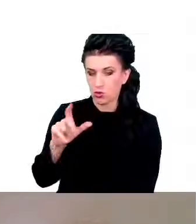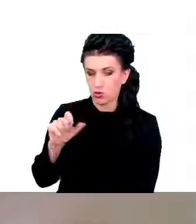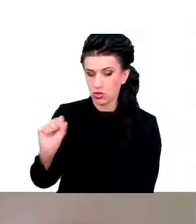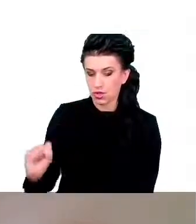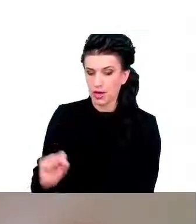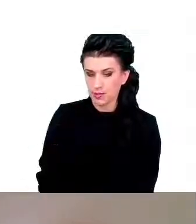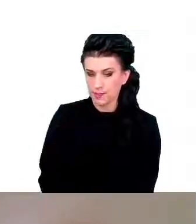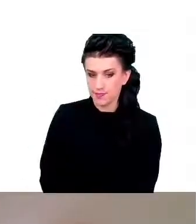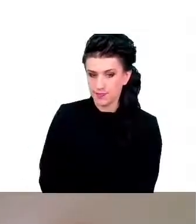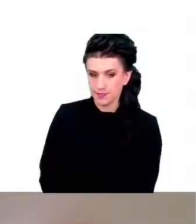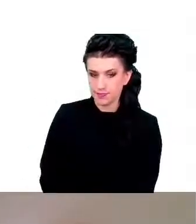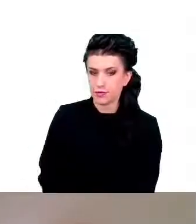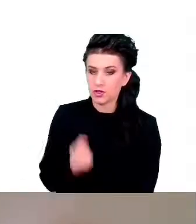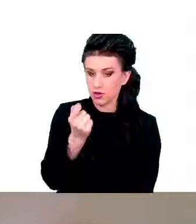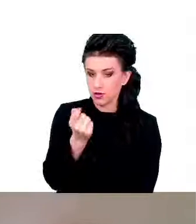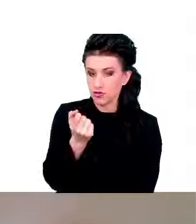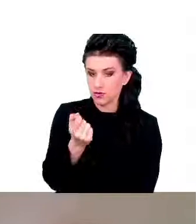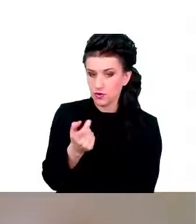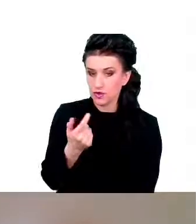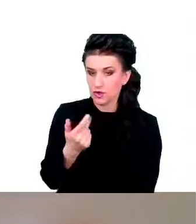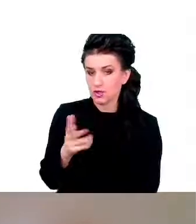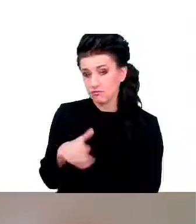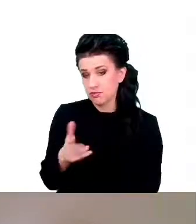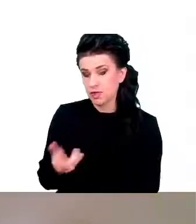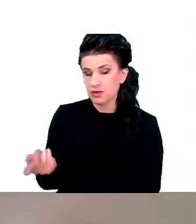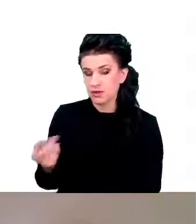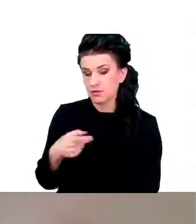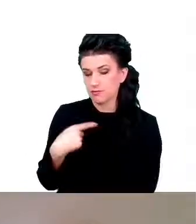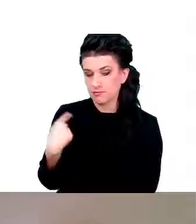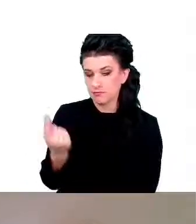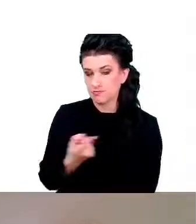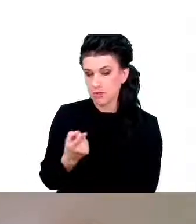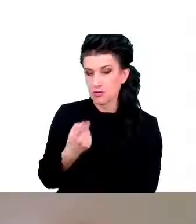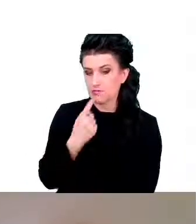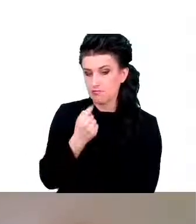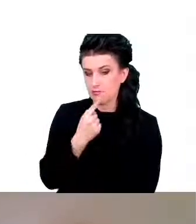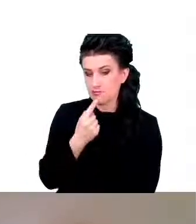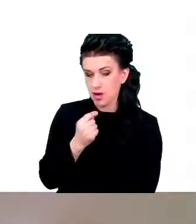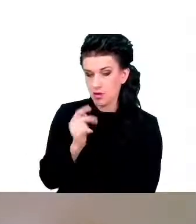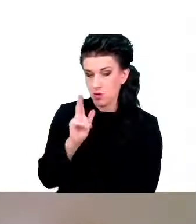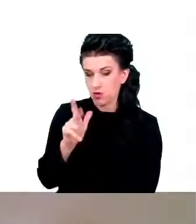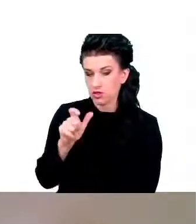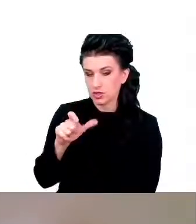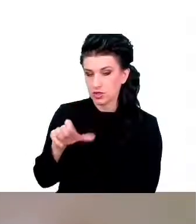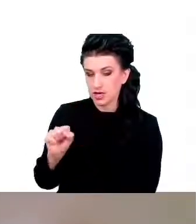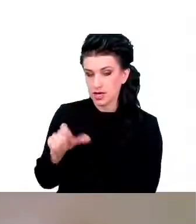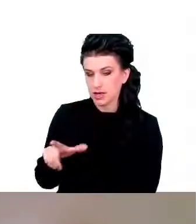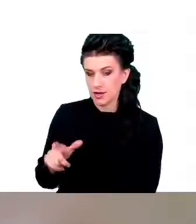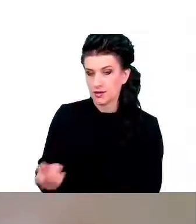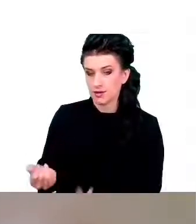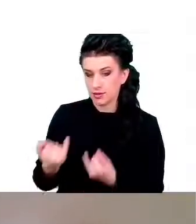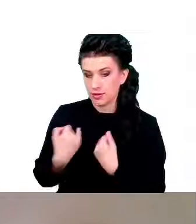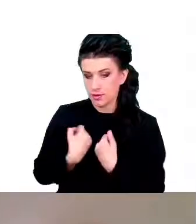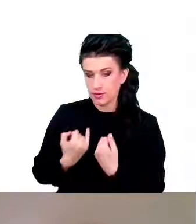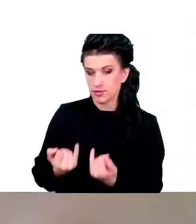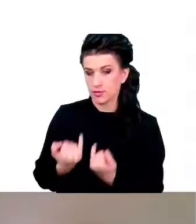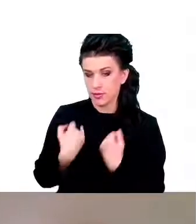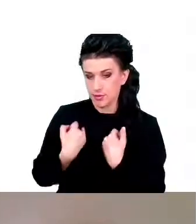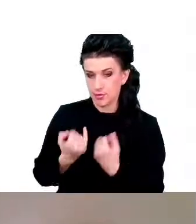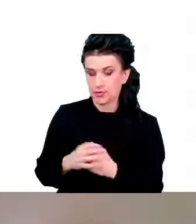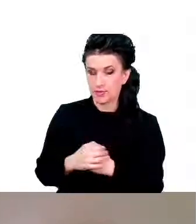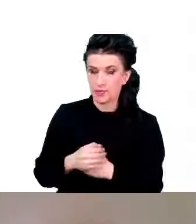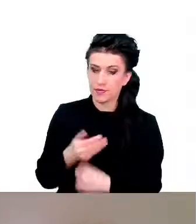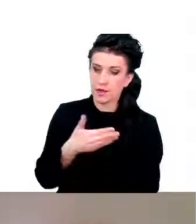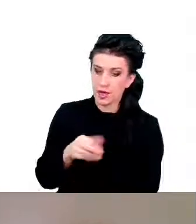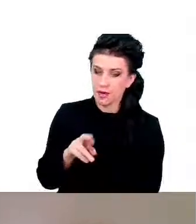dostarczamy sobie mniej tych skleńków odżywczych, tych kalorii pustych, mTOR